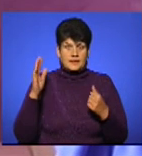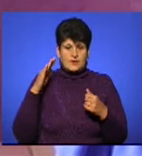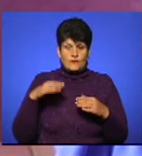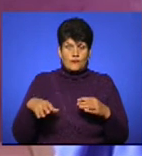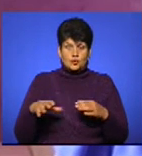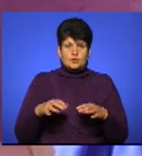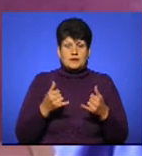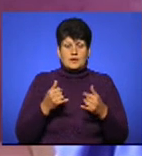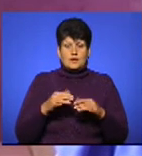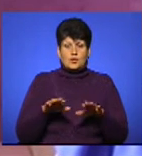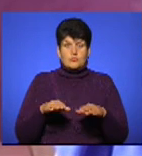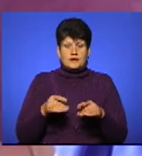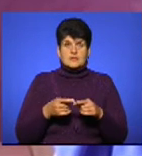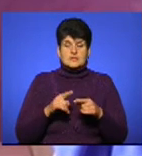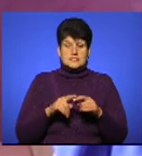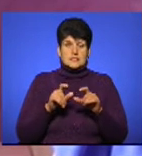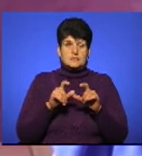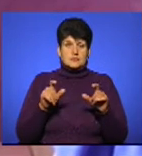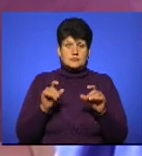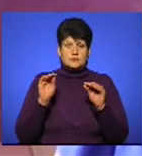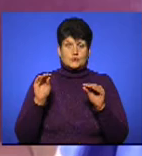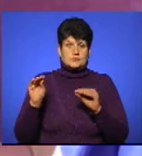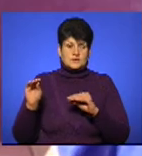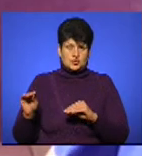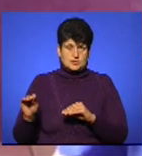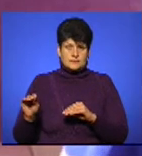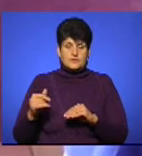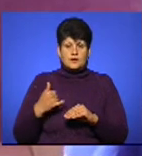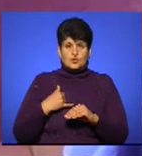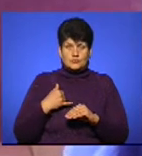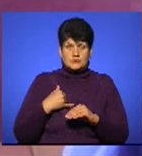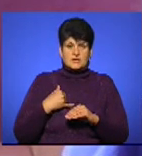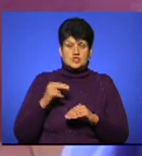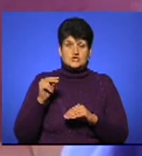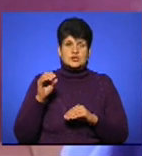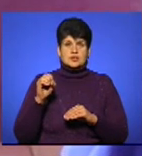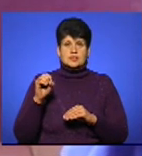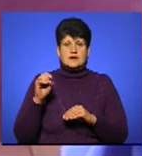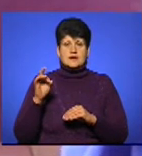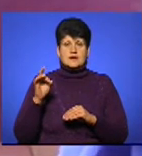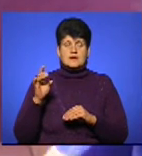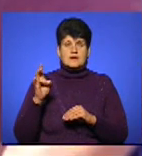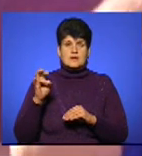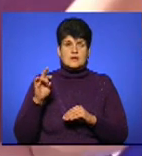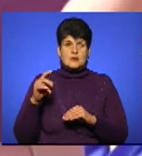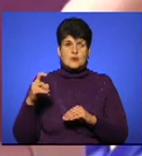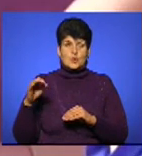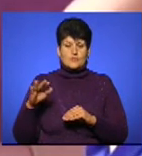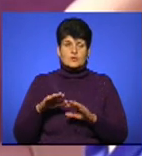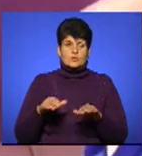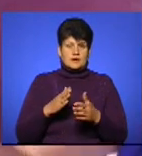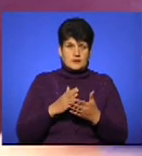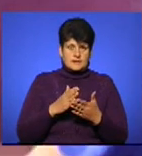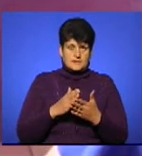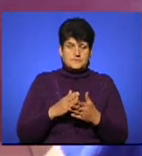придатних до купання, такі таблички, вони були розміщені. У нас на Черняховці, там, де визлі дамби купання відбувається, на